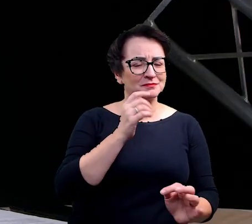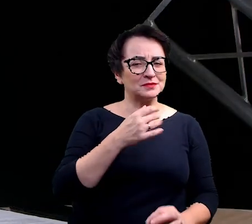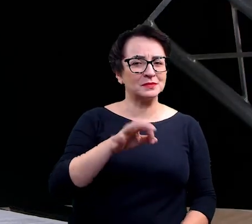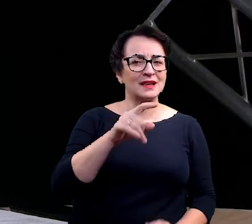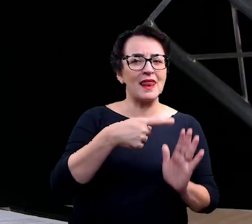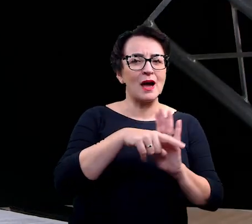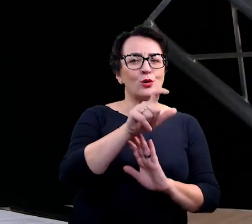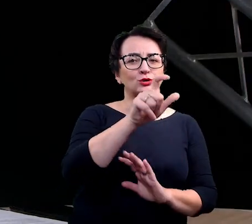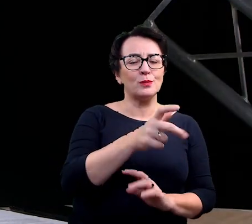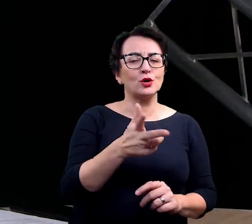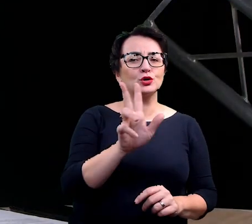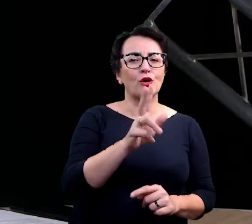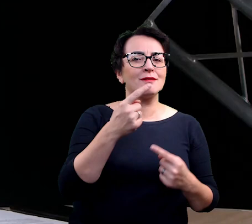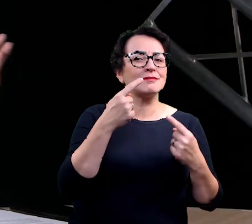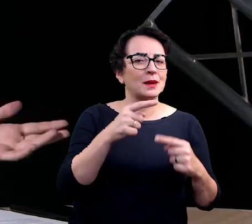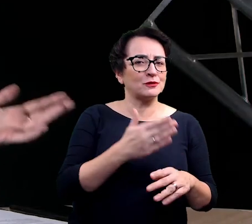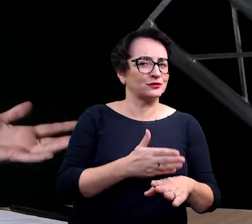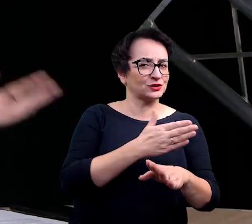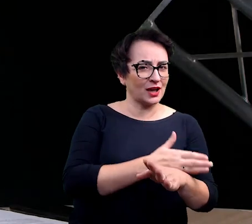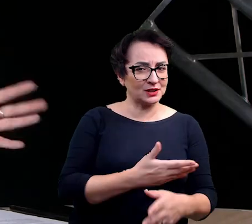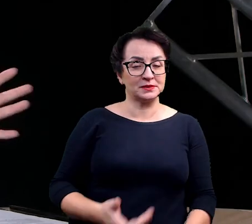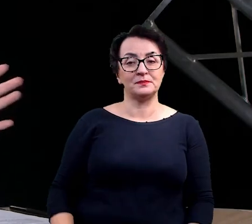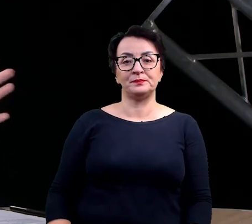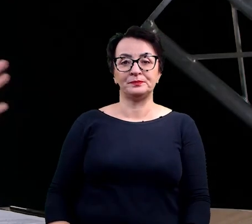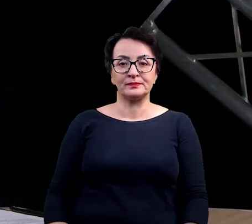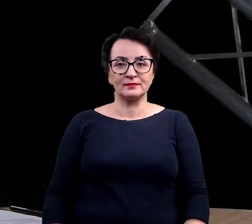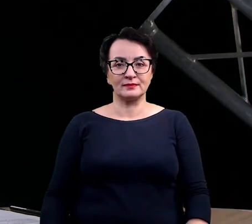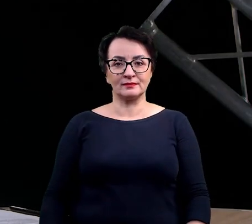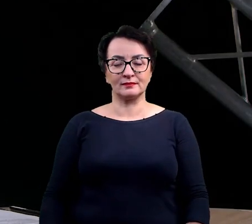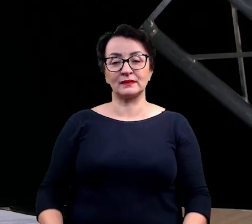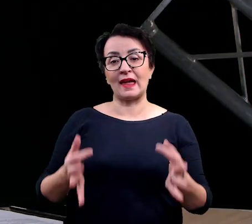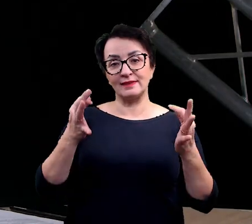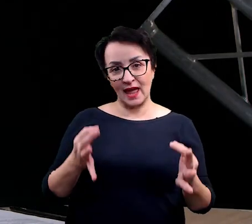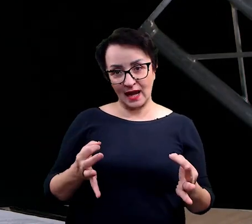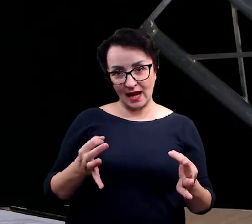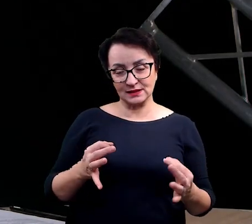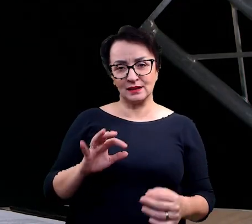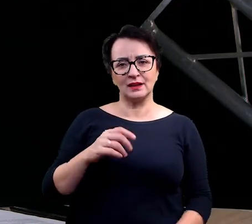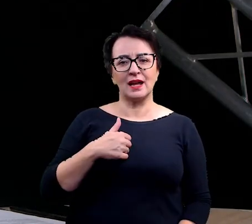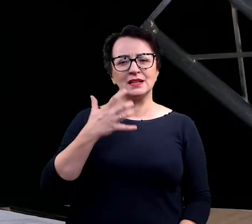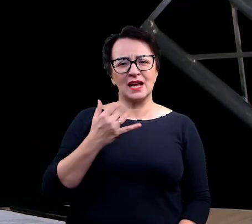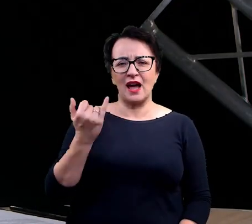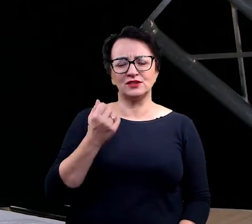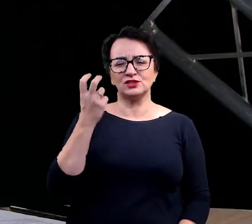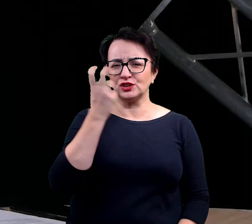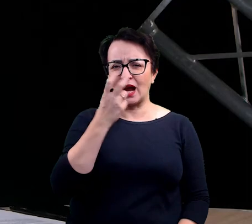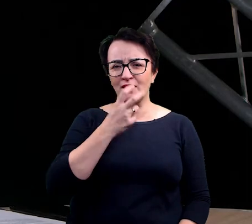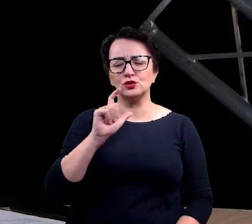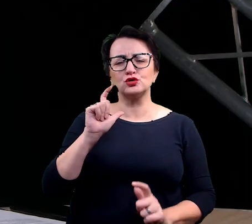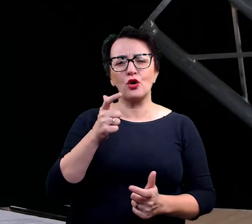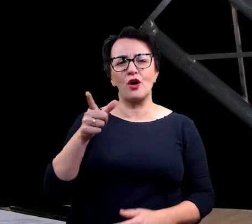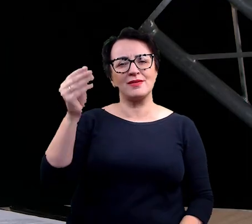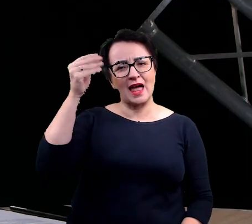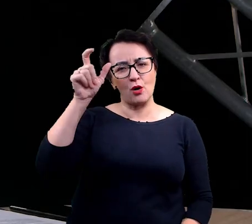nie jest zaznajomiony z tym. I teraz, ponieważ zawsze ciekawi mnie co naukowcy myślą w takich szybkich pytaniach, pytanie